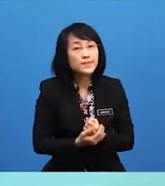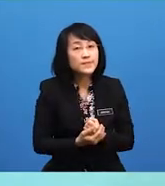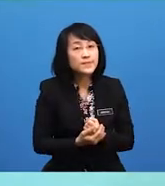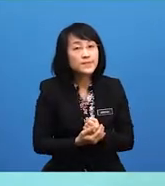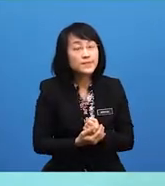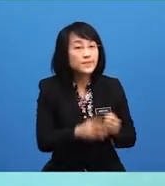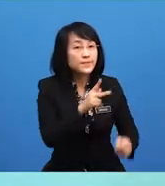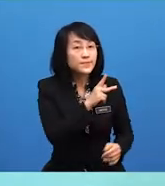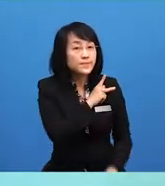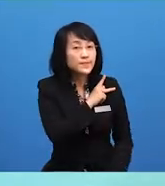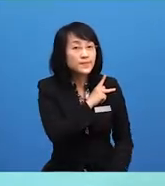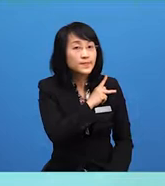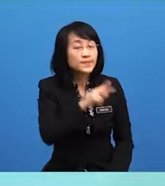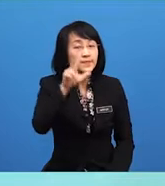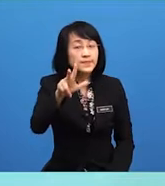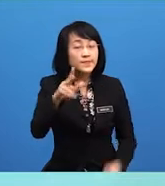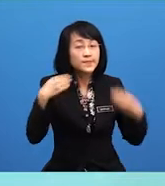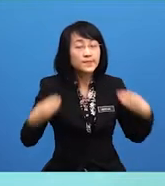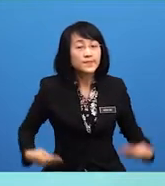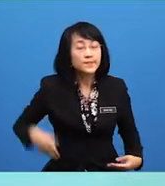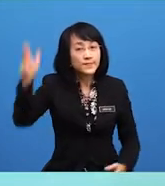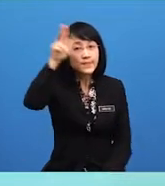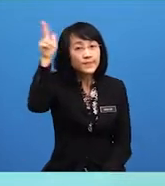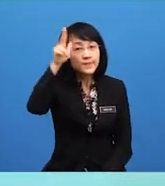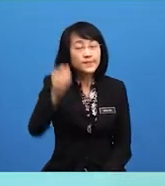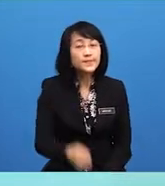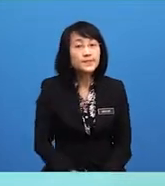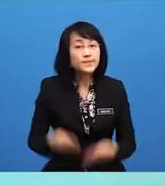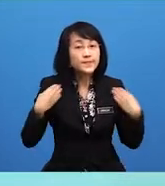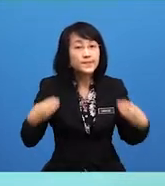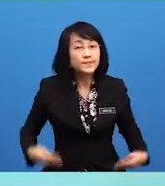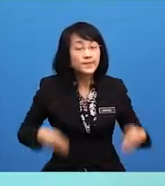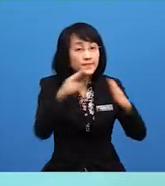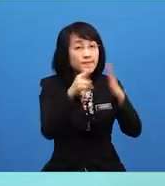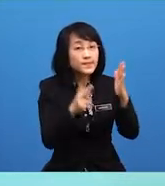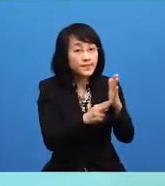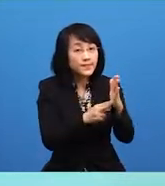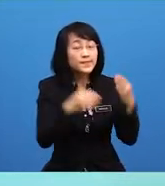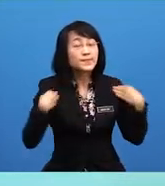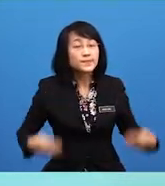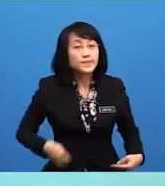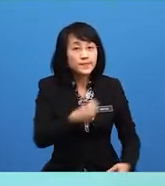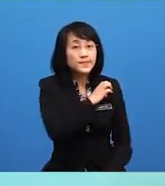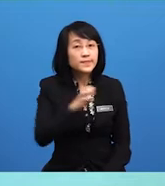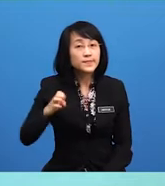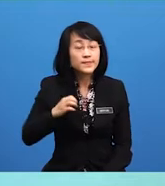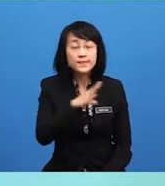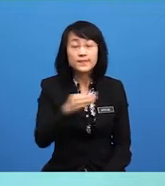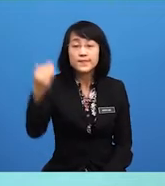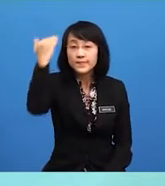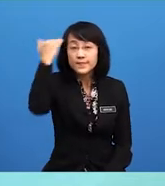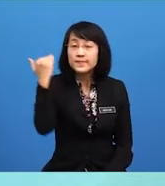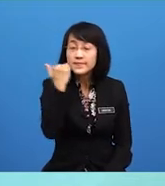mengetuai tiga badan kerajaan iaitu badan perundangan badan eksekutif dan badan kehakiman